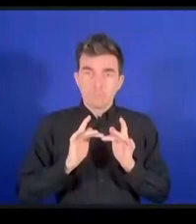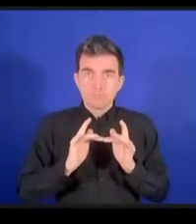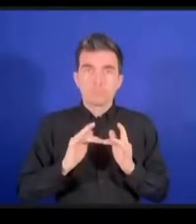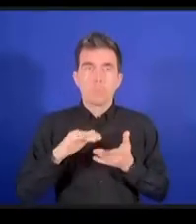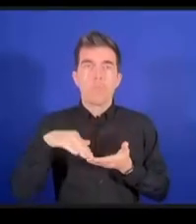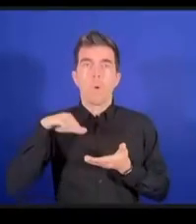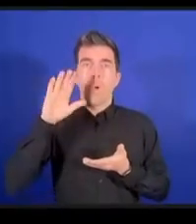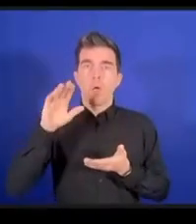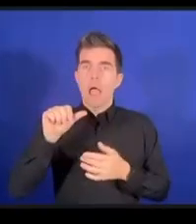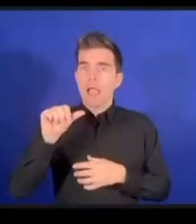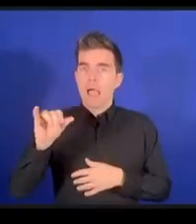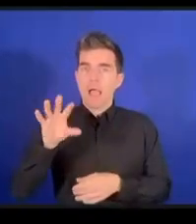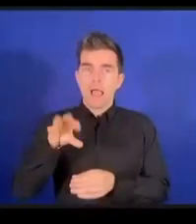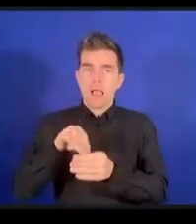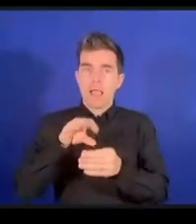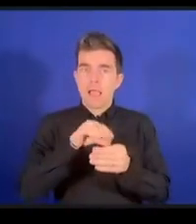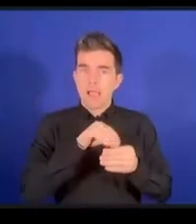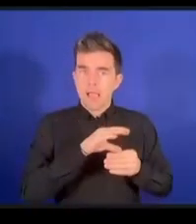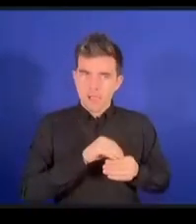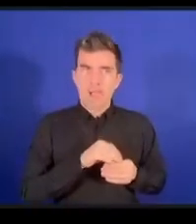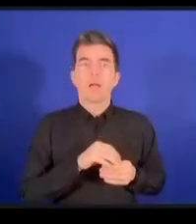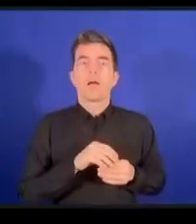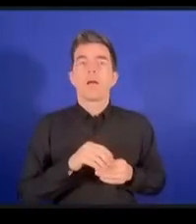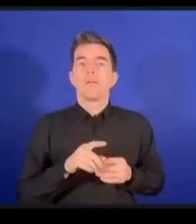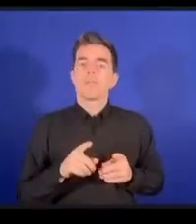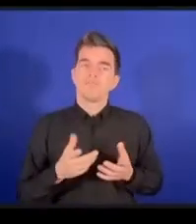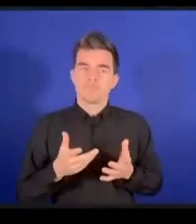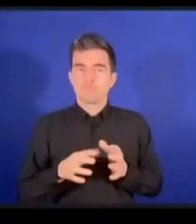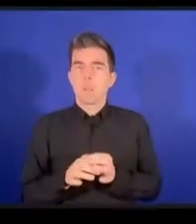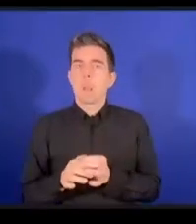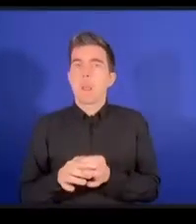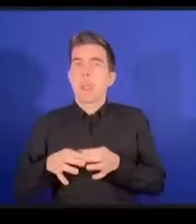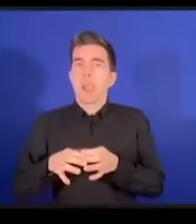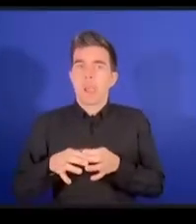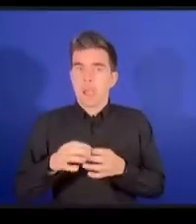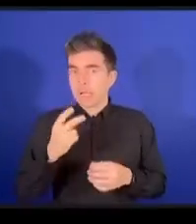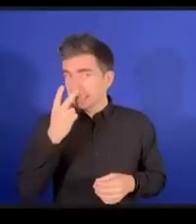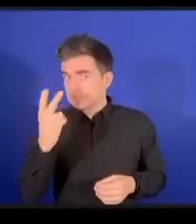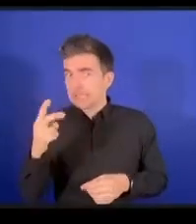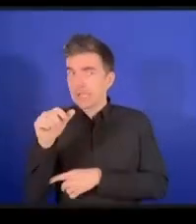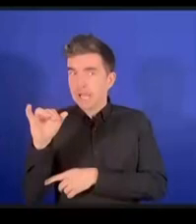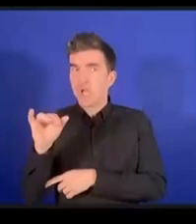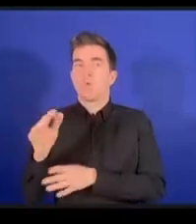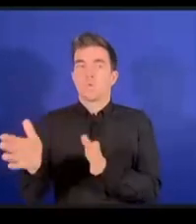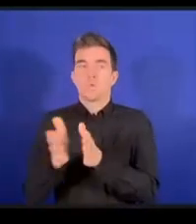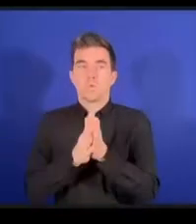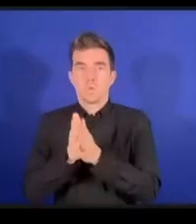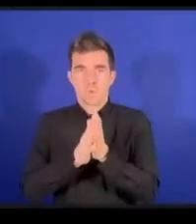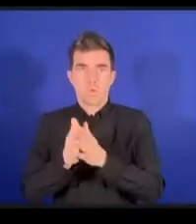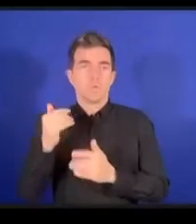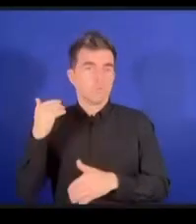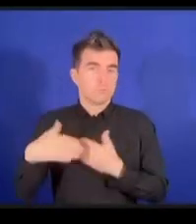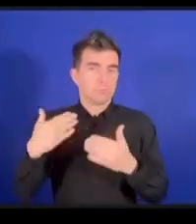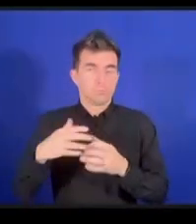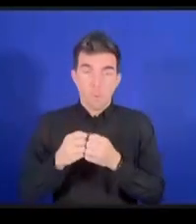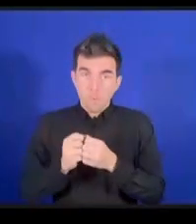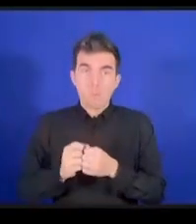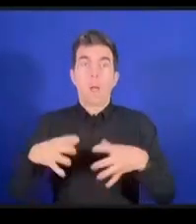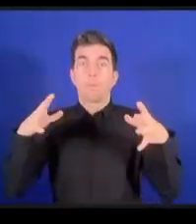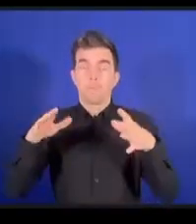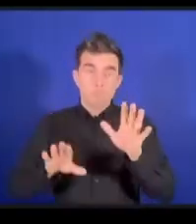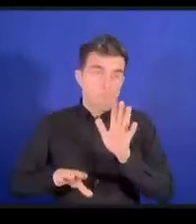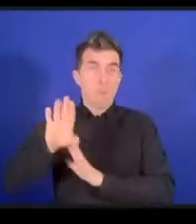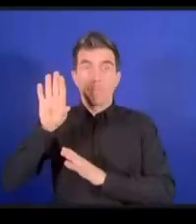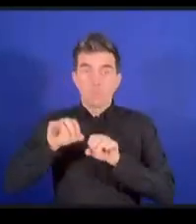燃えが上がっていますこれが非常に特に生成AIですけれども